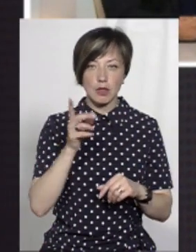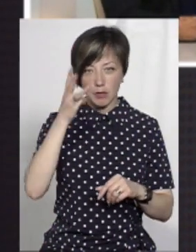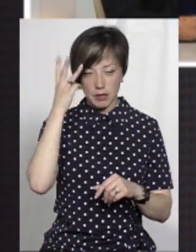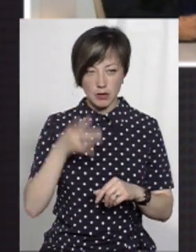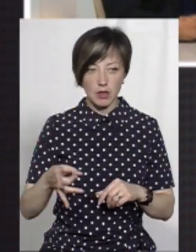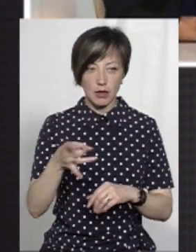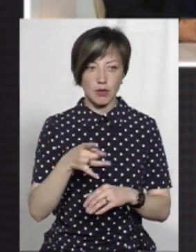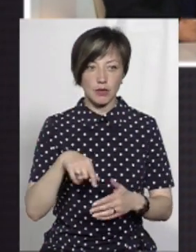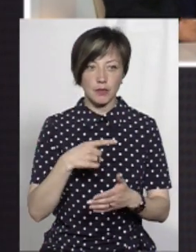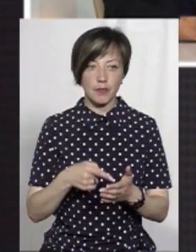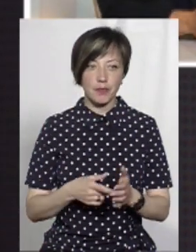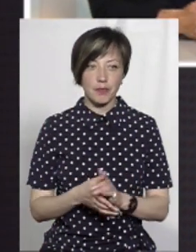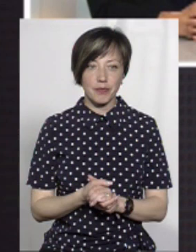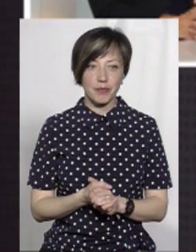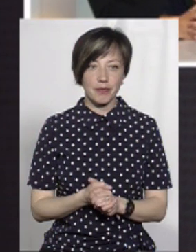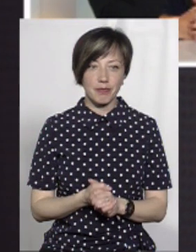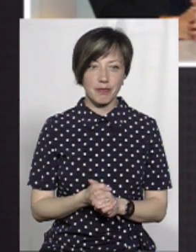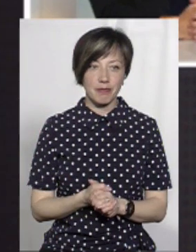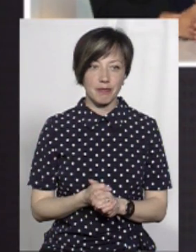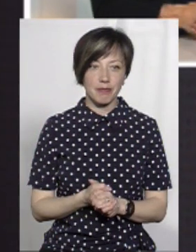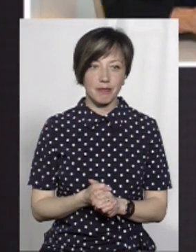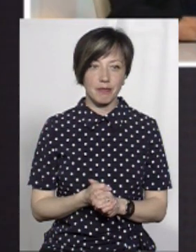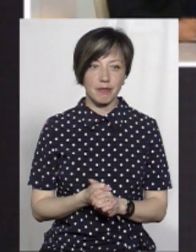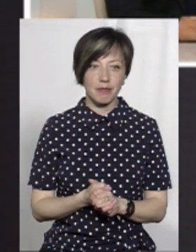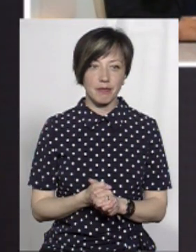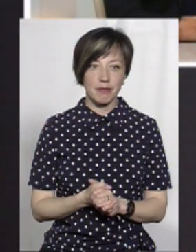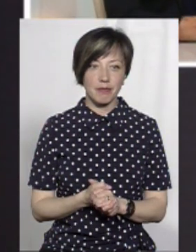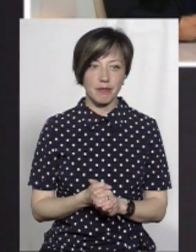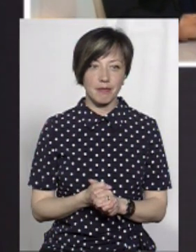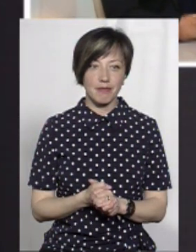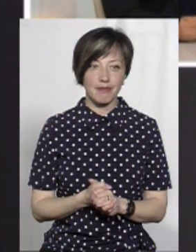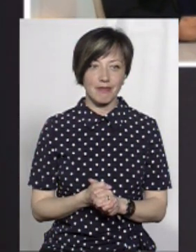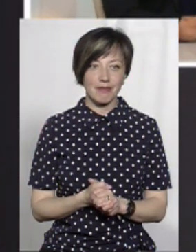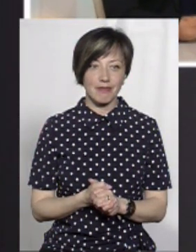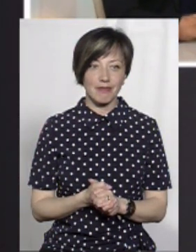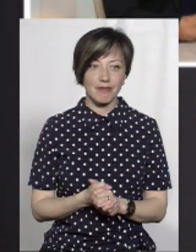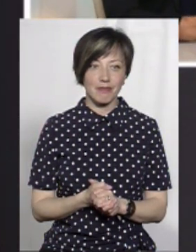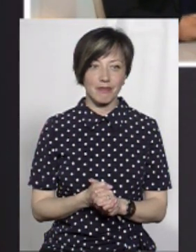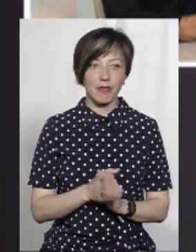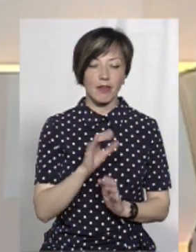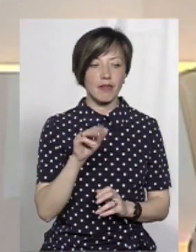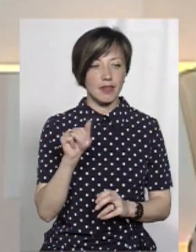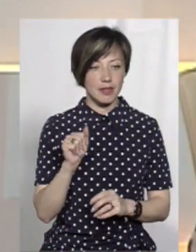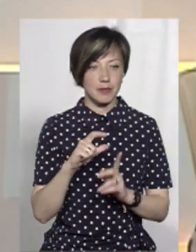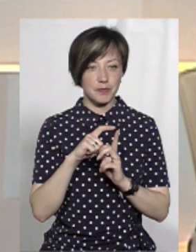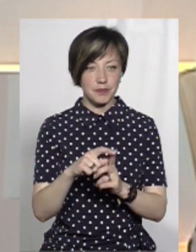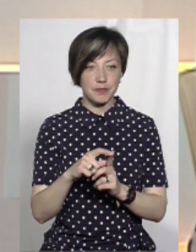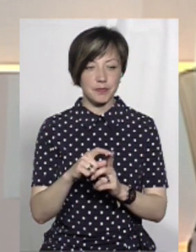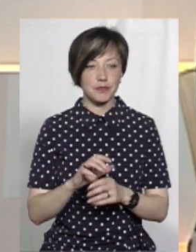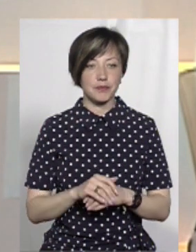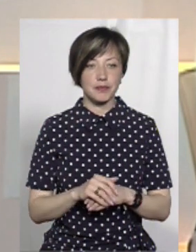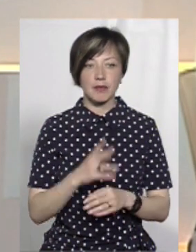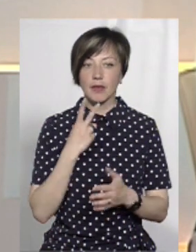регіону? Це тоже Віта. попрошу. Тоже Віта. Ні, це Альона Шевчук запитує. Пані Віта спочатку відповідає.